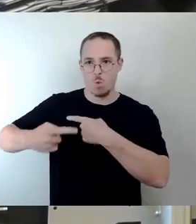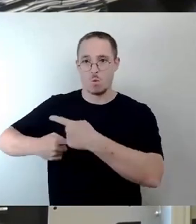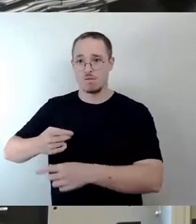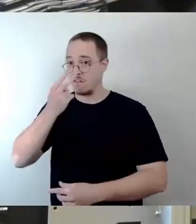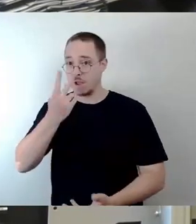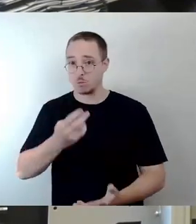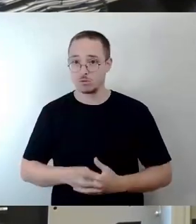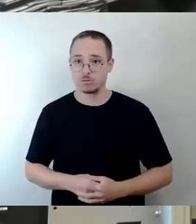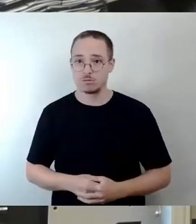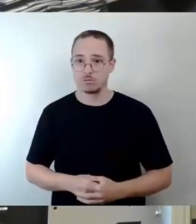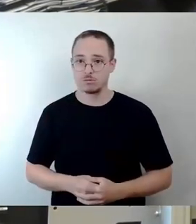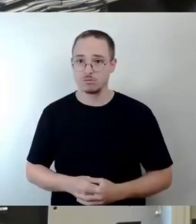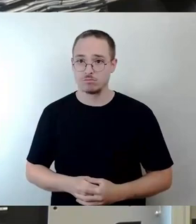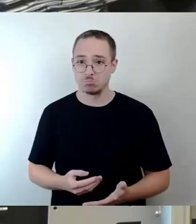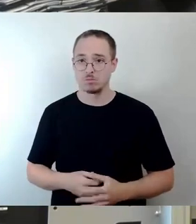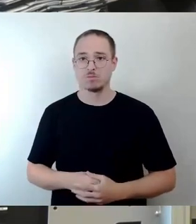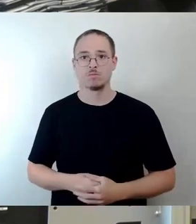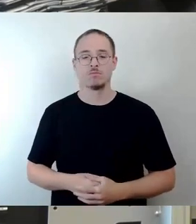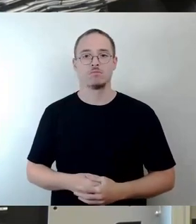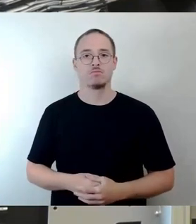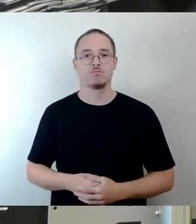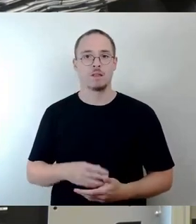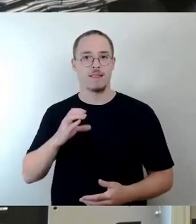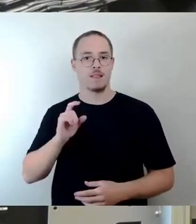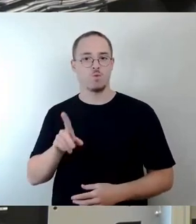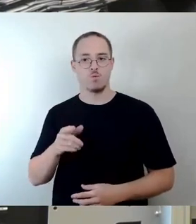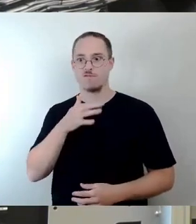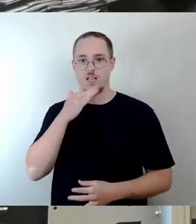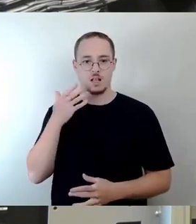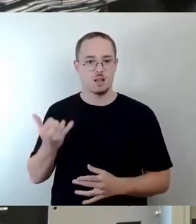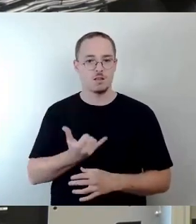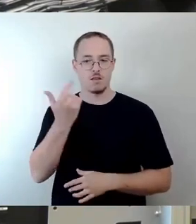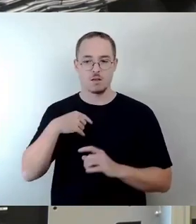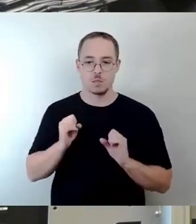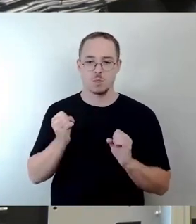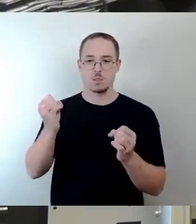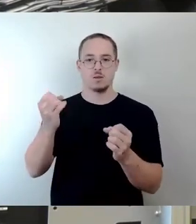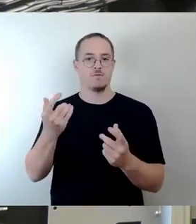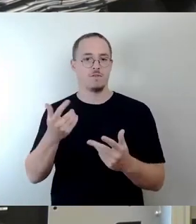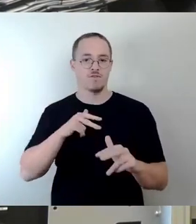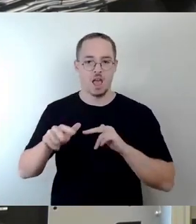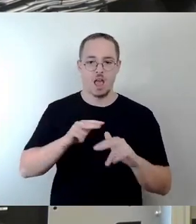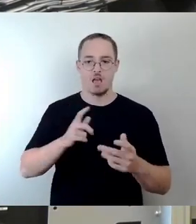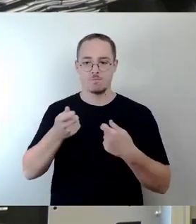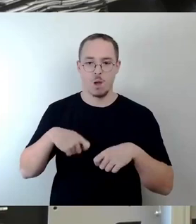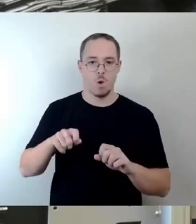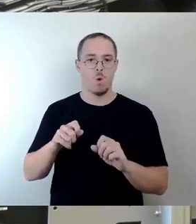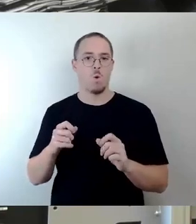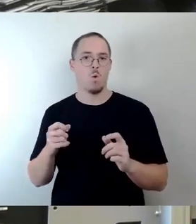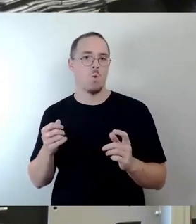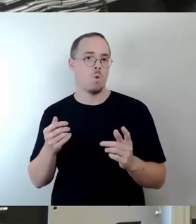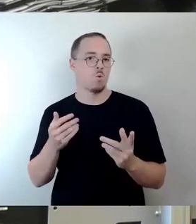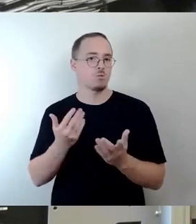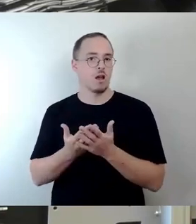Wir haben ja viele Jahre als CDU Verkehr und Bau in unserem Bereich gehabt, mit Bürgermeistern besetzt gehabt. Und jetzt seit